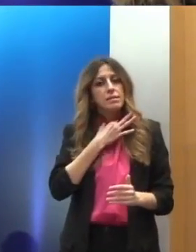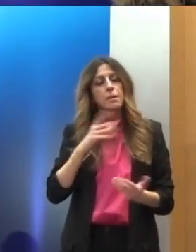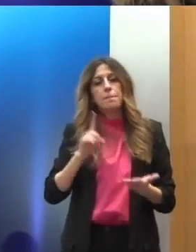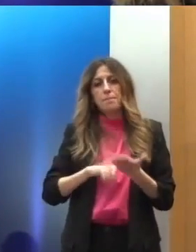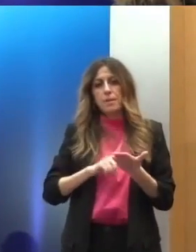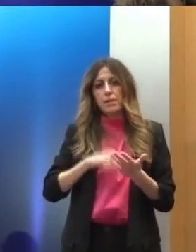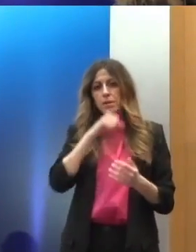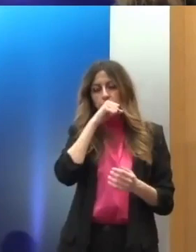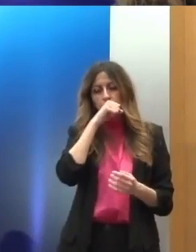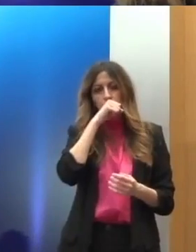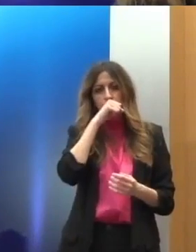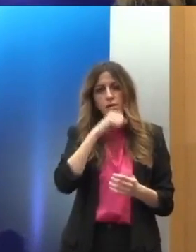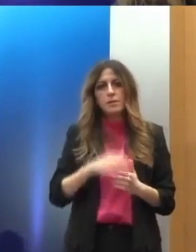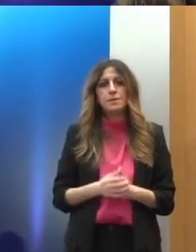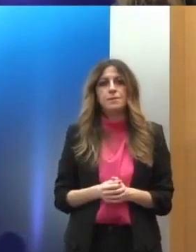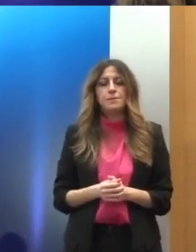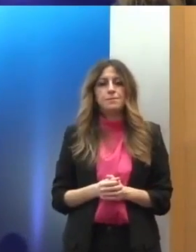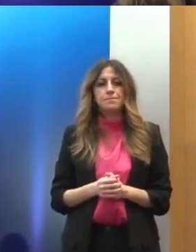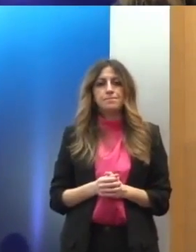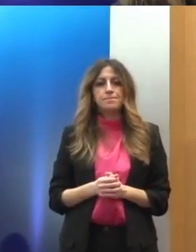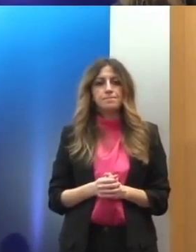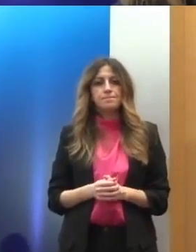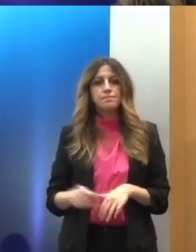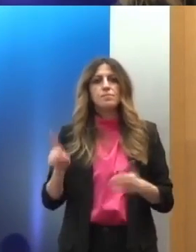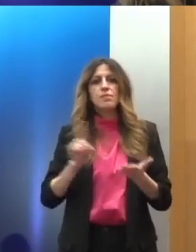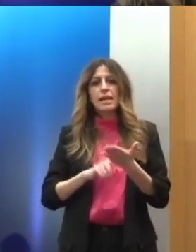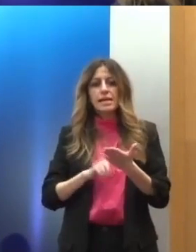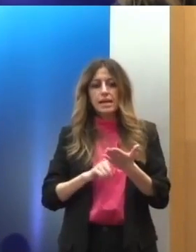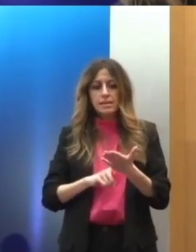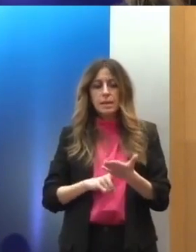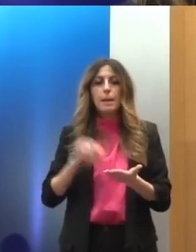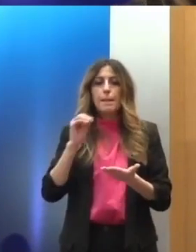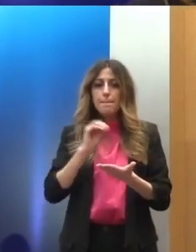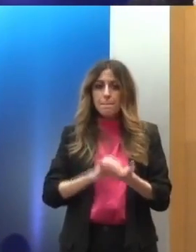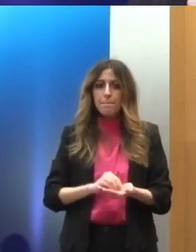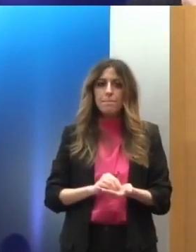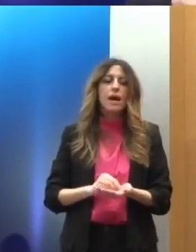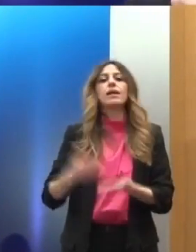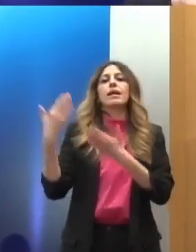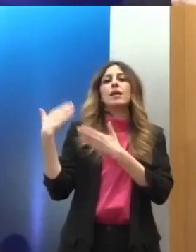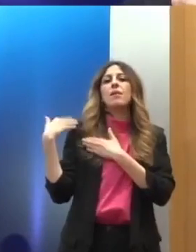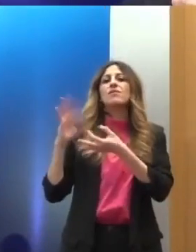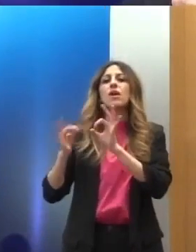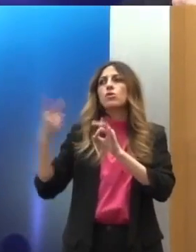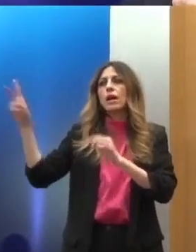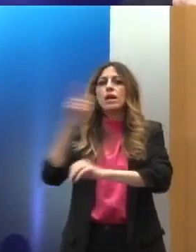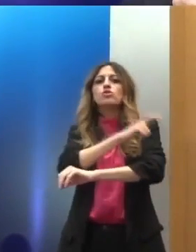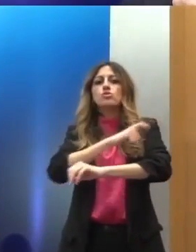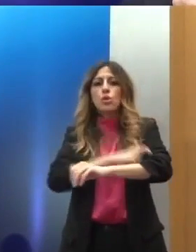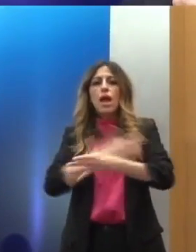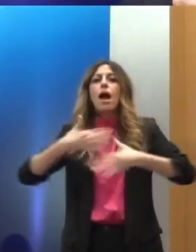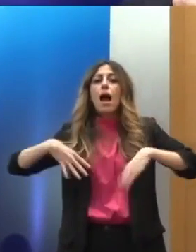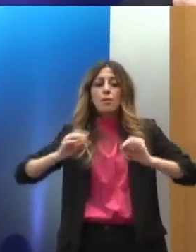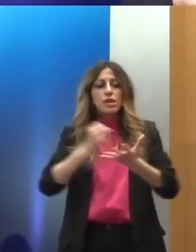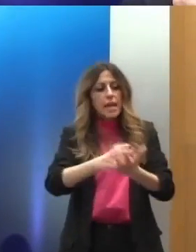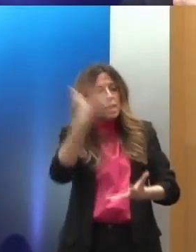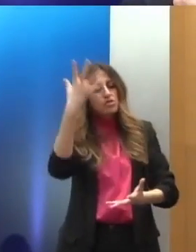επαναπροσδιοριστεί η θέση της από τα αρμόδια όργανα γουλία. Βρισκόμαστε ήδη σε μια